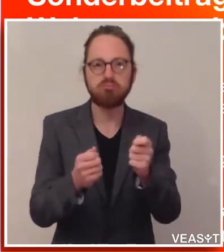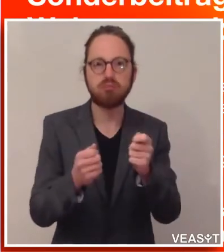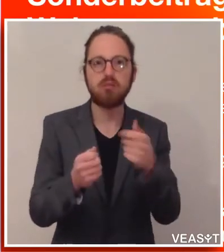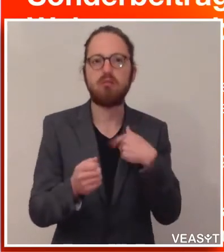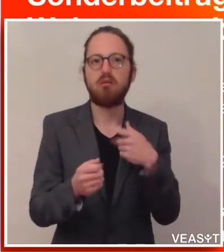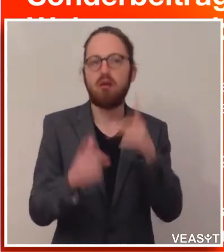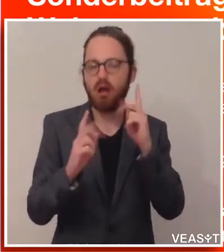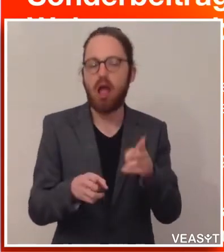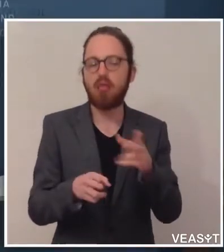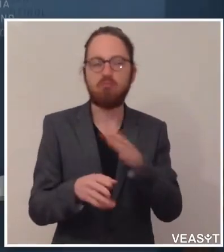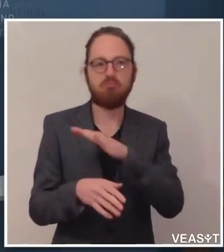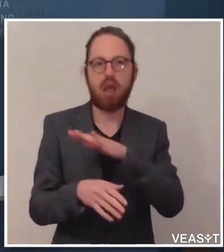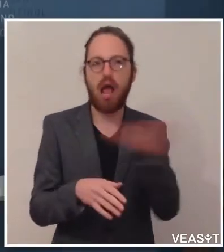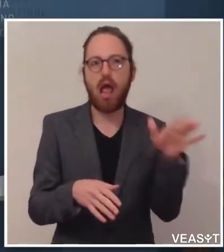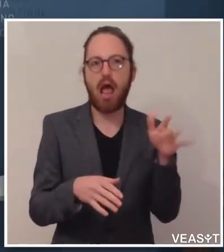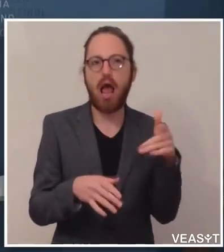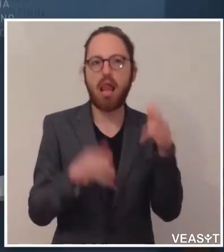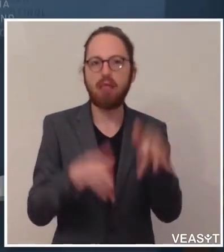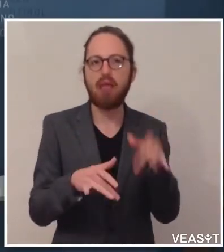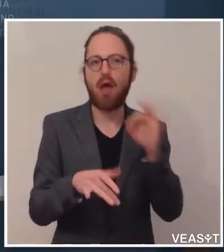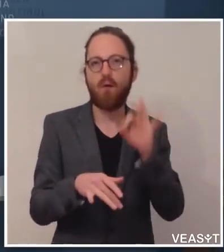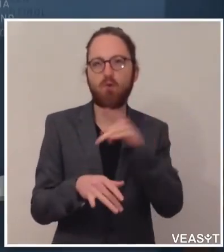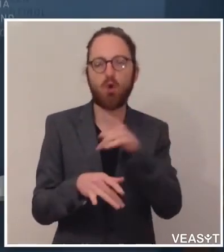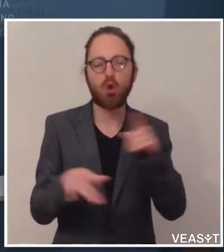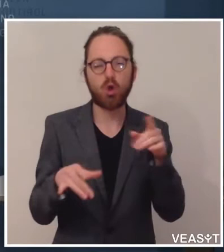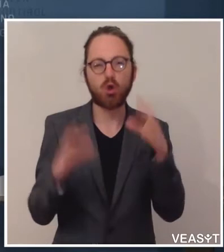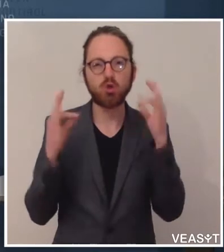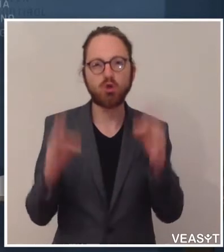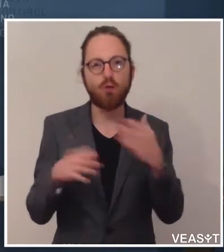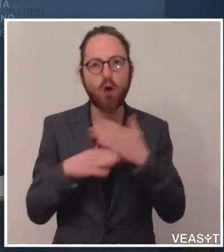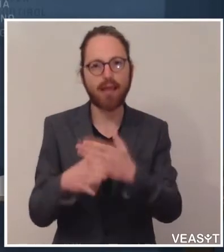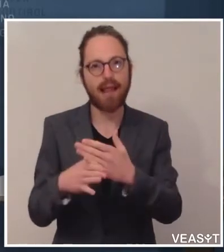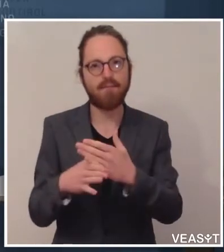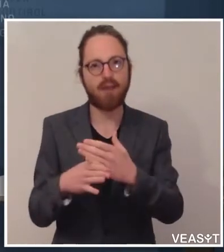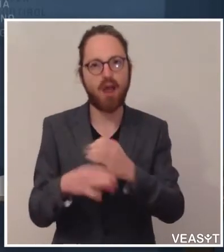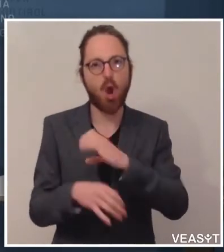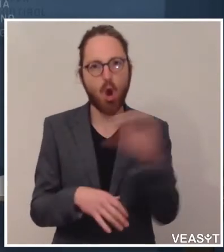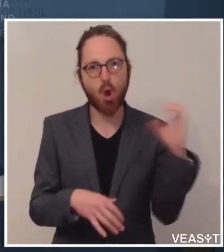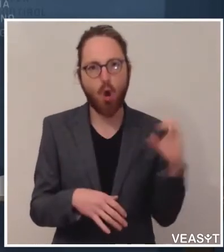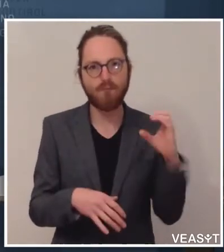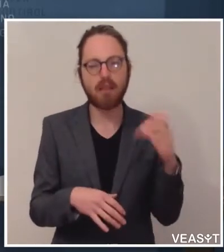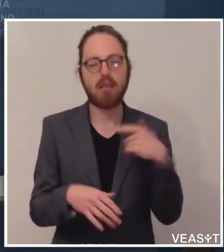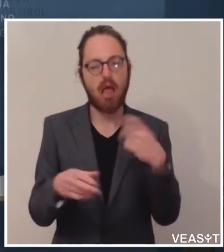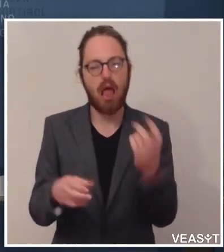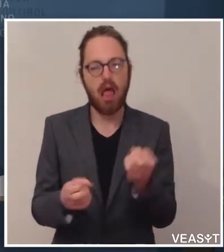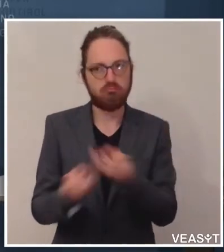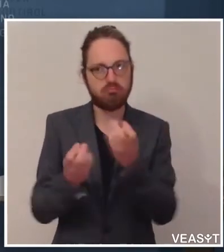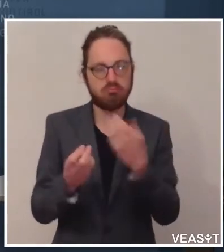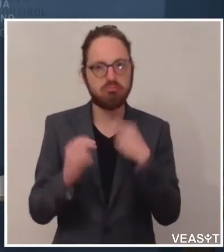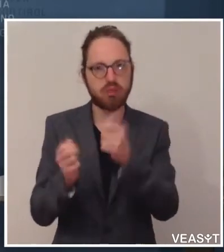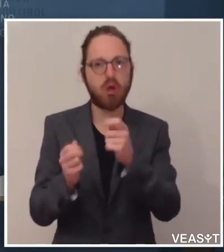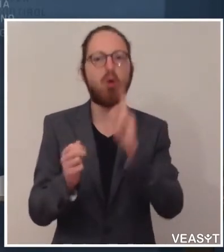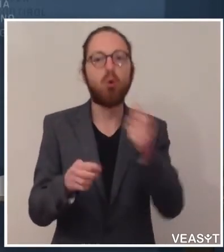alle jene, die auch für die Soforthilfe Covid ansuchen können. Aber zusätzlich auch all jene, die, wie gesagt,